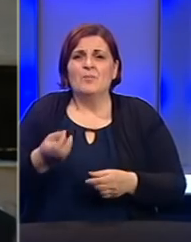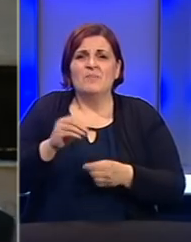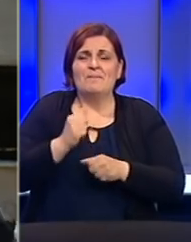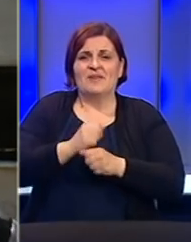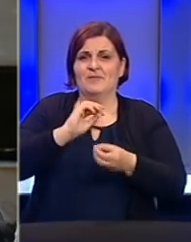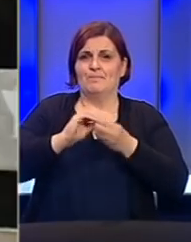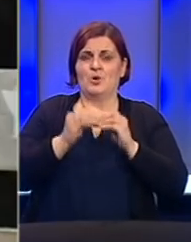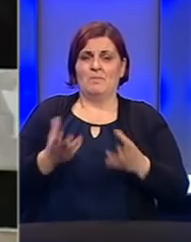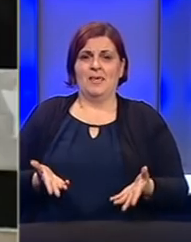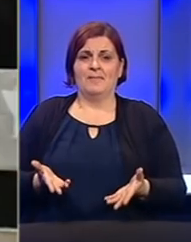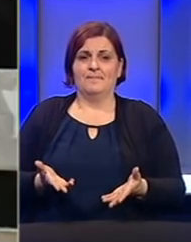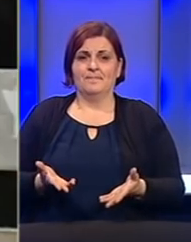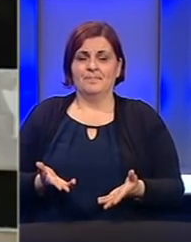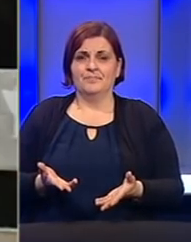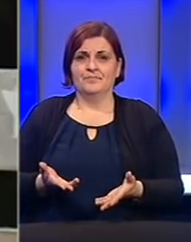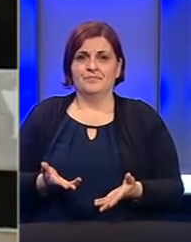stvara probleme.